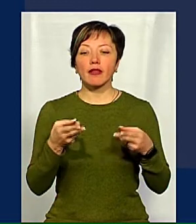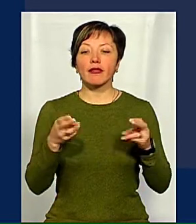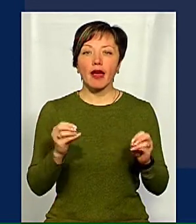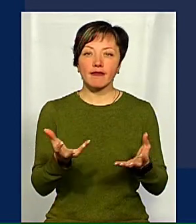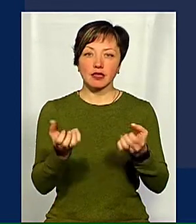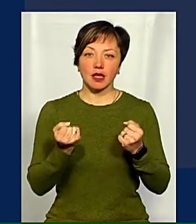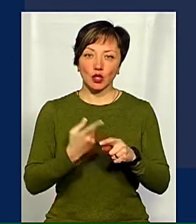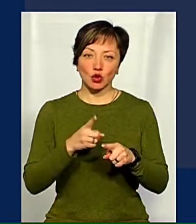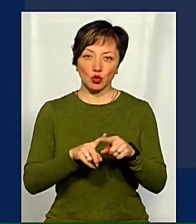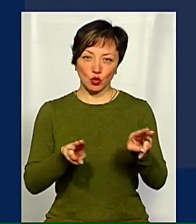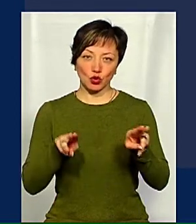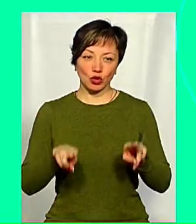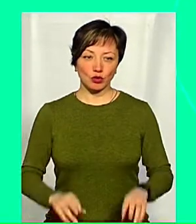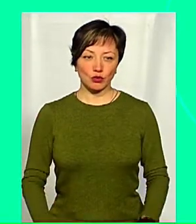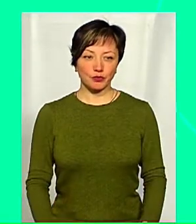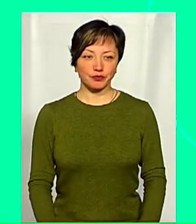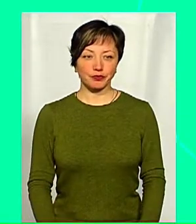діти взяли цю рушницю.